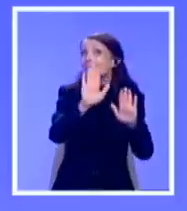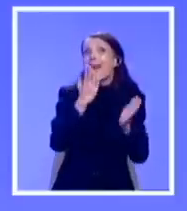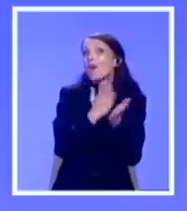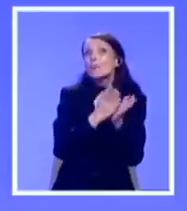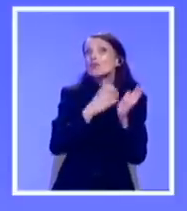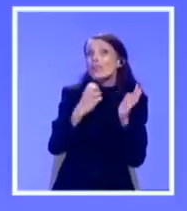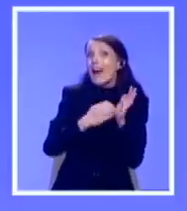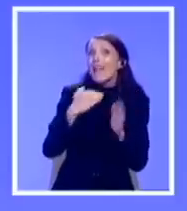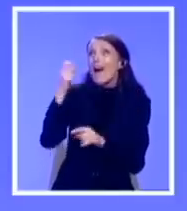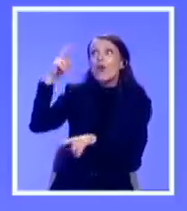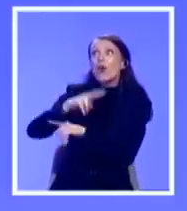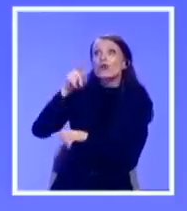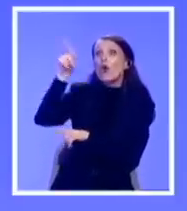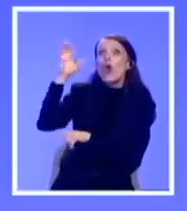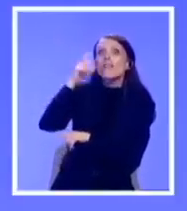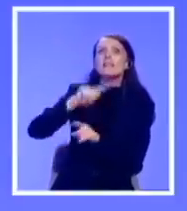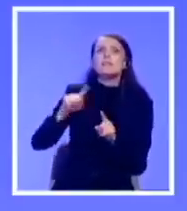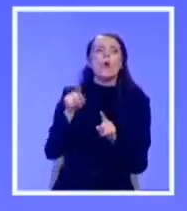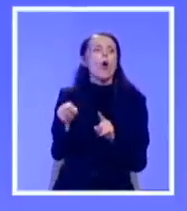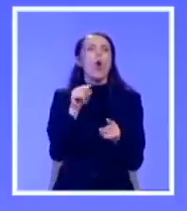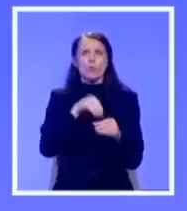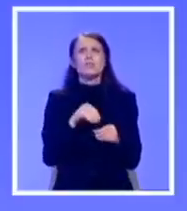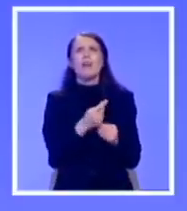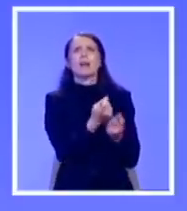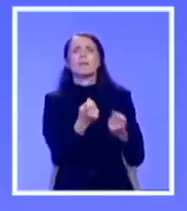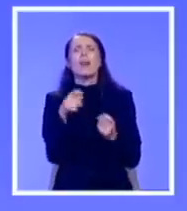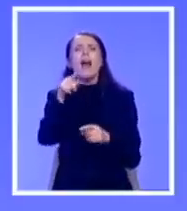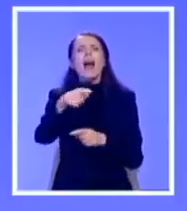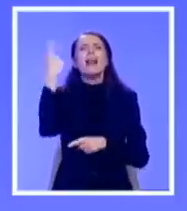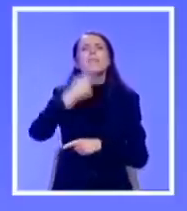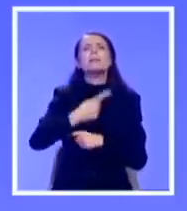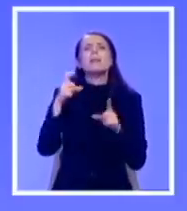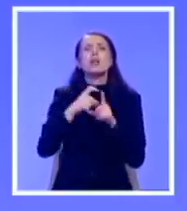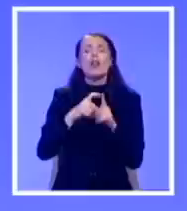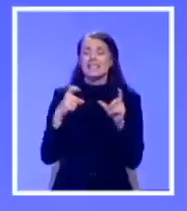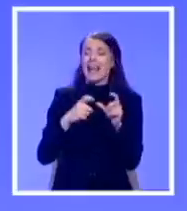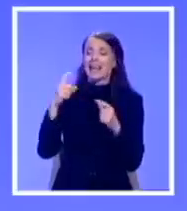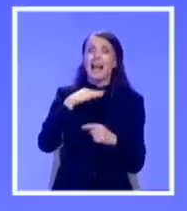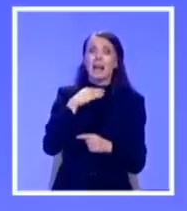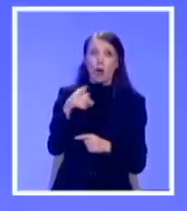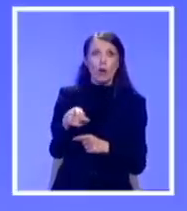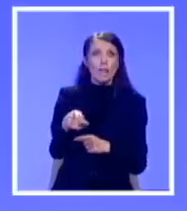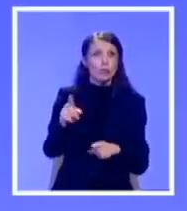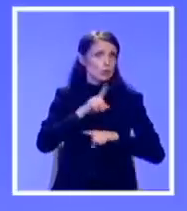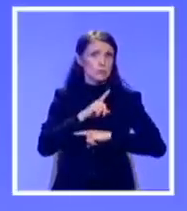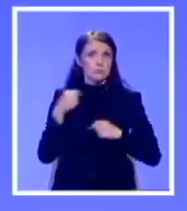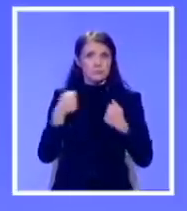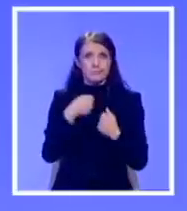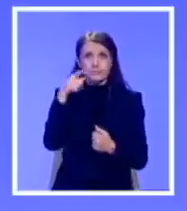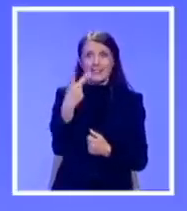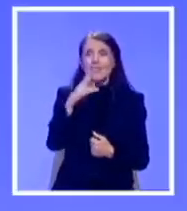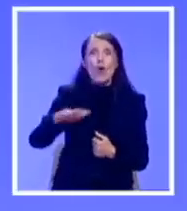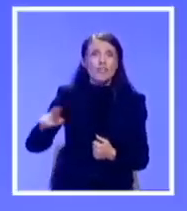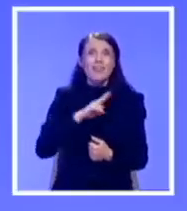koji ih i pravi. Na naplatno rampi Doljevac ubijena je stanika Gligorijević, majka dvoje dece. Ove događe je snimljene